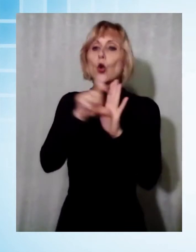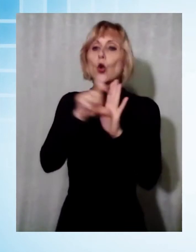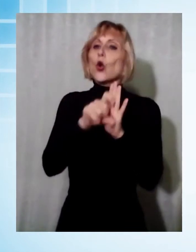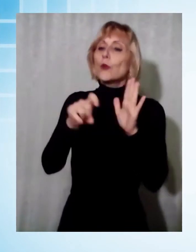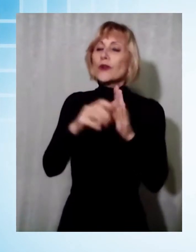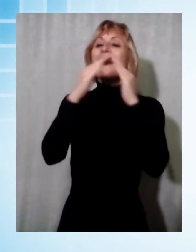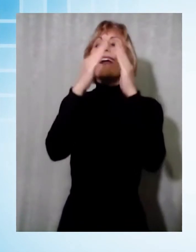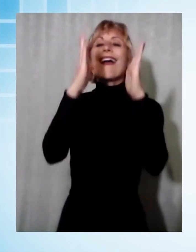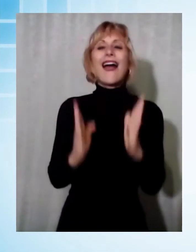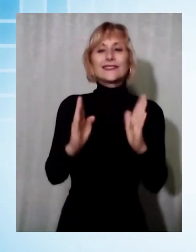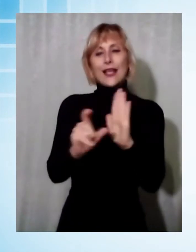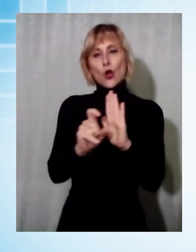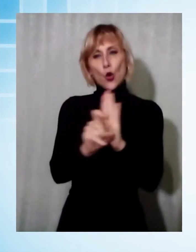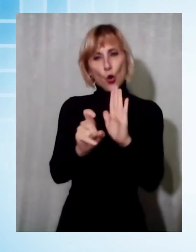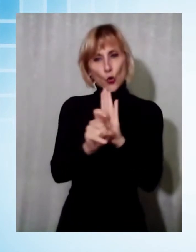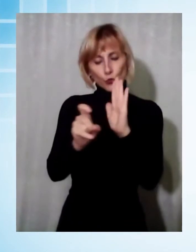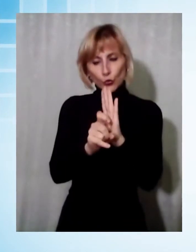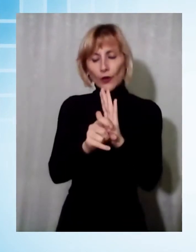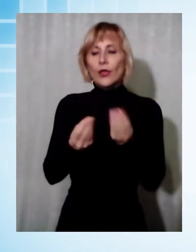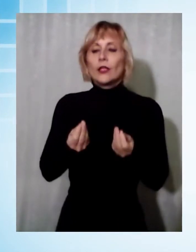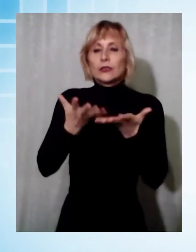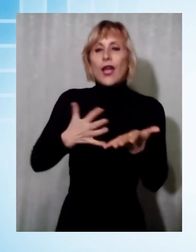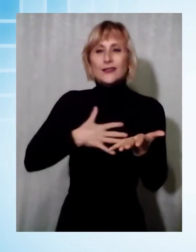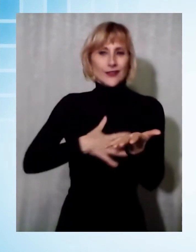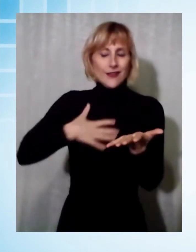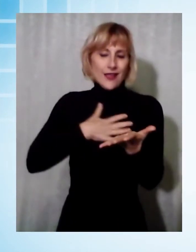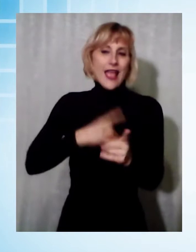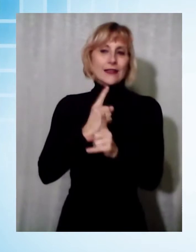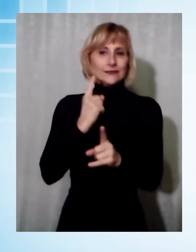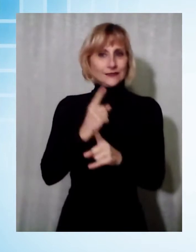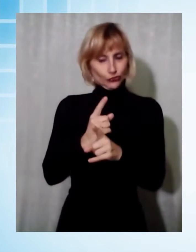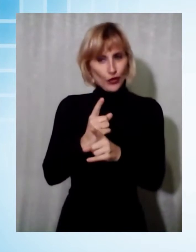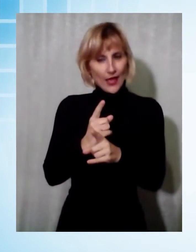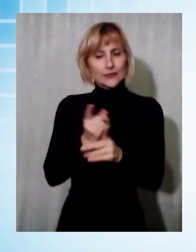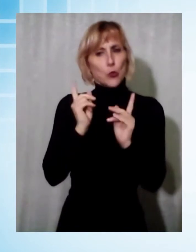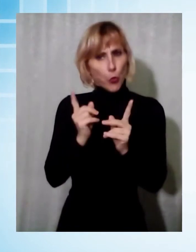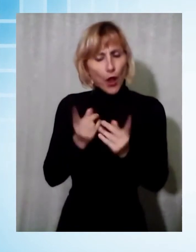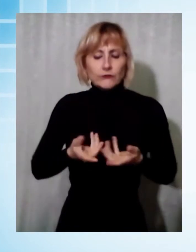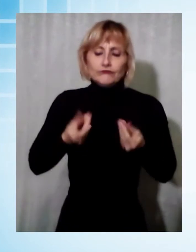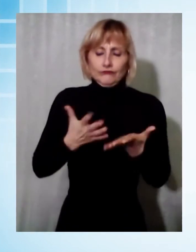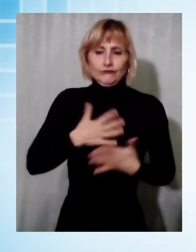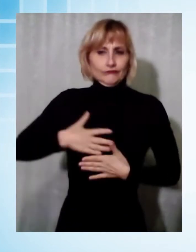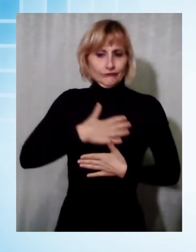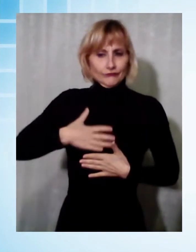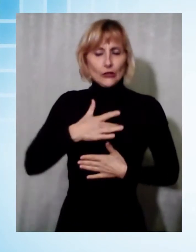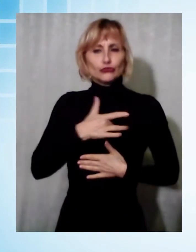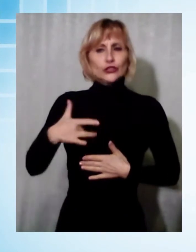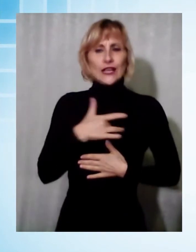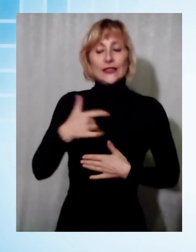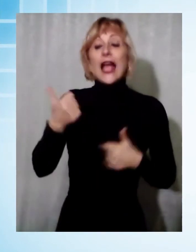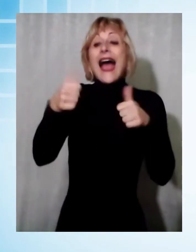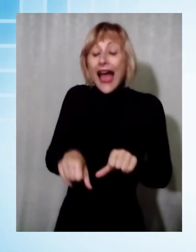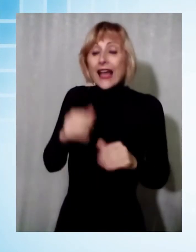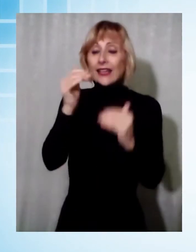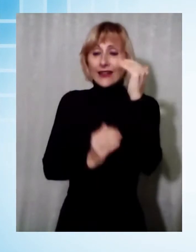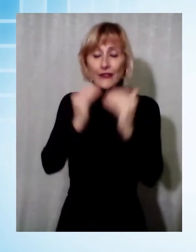soddisfi sempre di più quelle che sono le esigenze burocratiche e amministrative dei cittadini anche rispetto ad altre